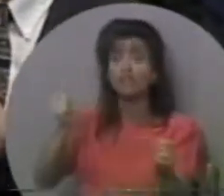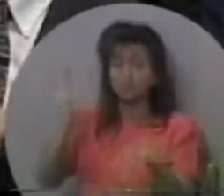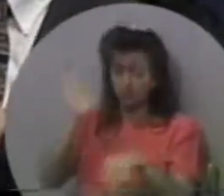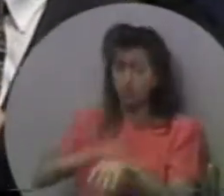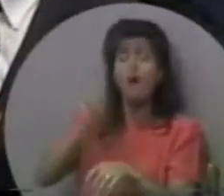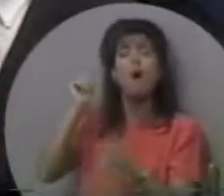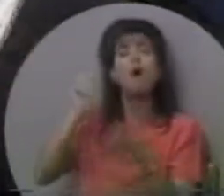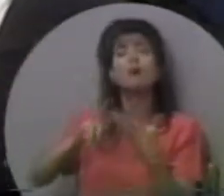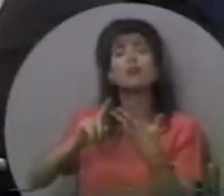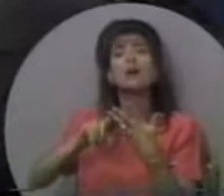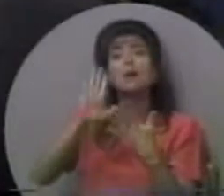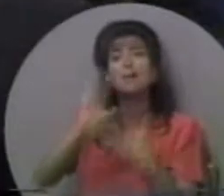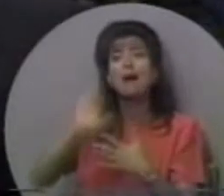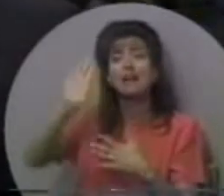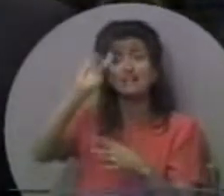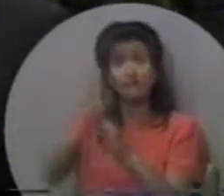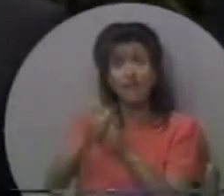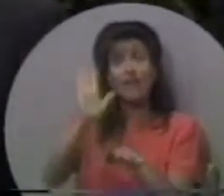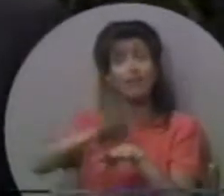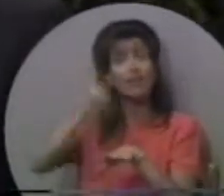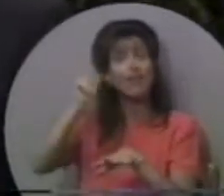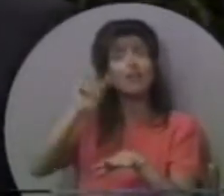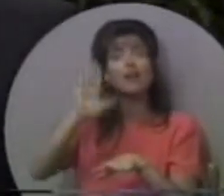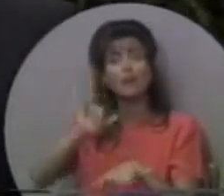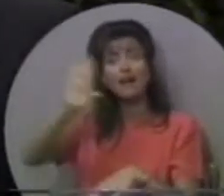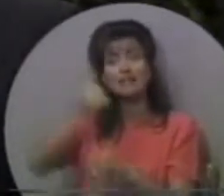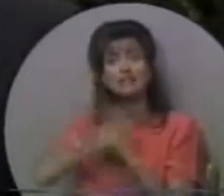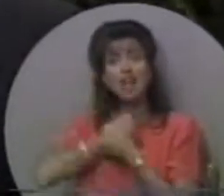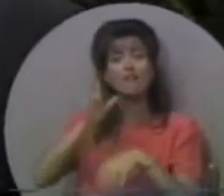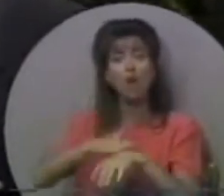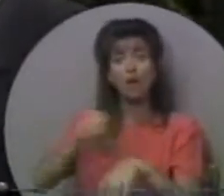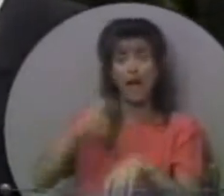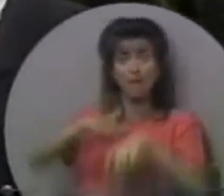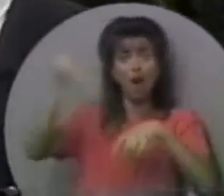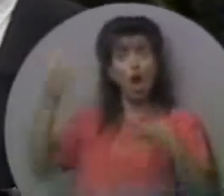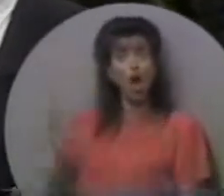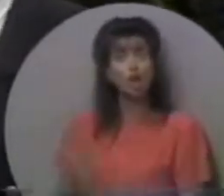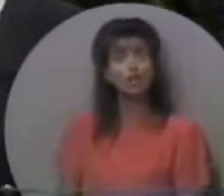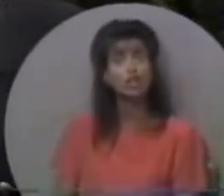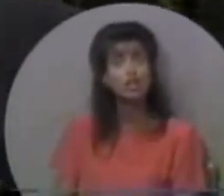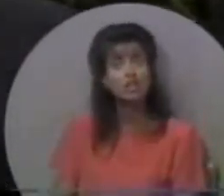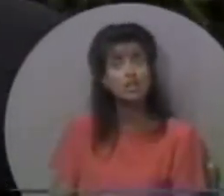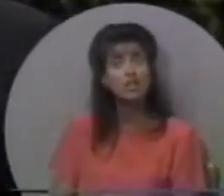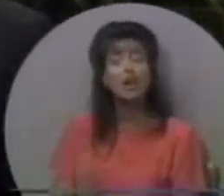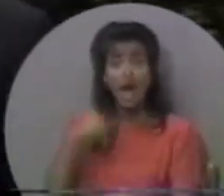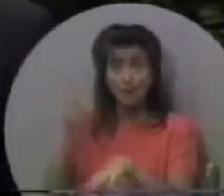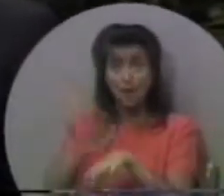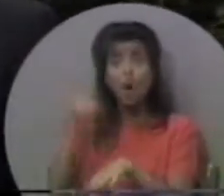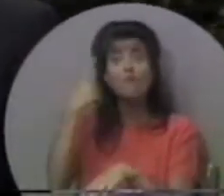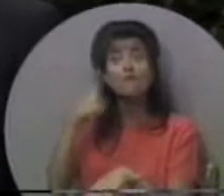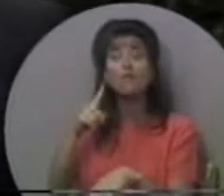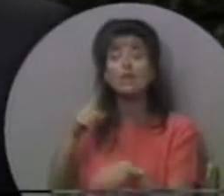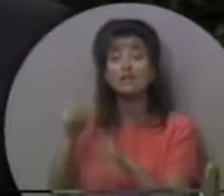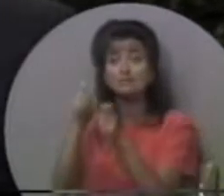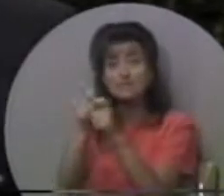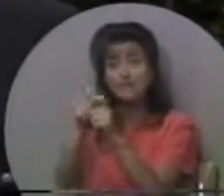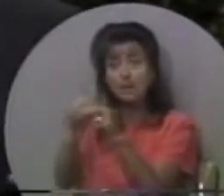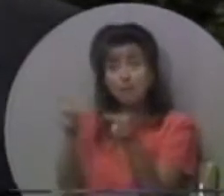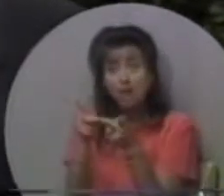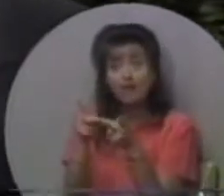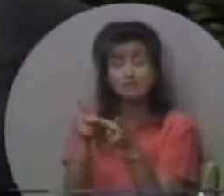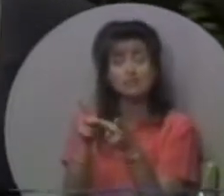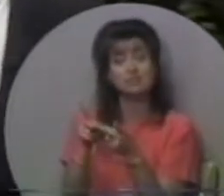забезпеченням. Я покликаний його віру. Я покликаний його любов'ю. Я покликаний. Я покликаний до